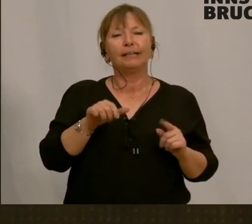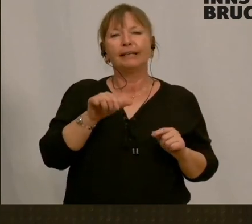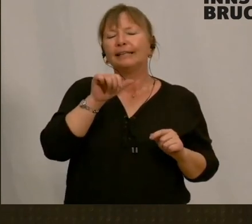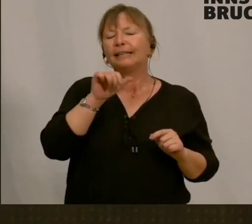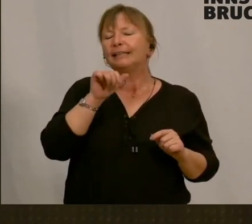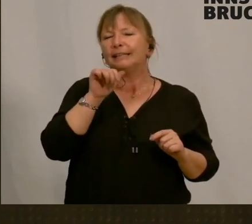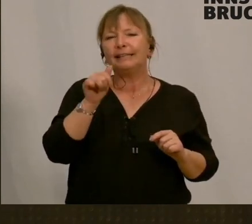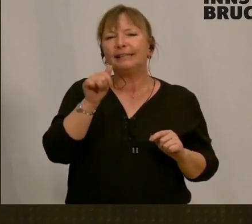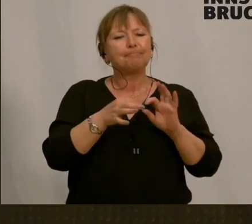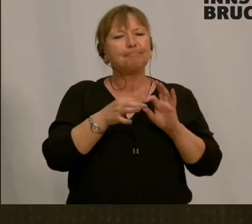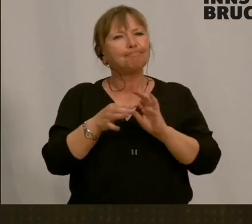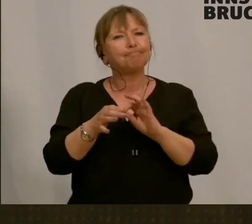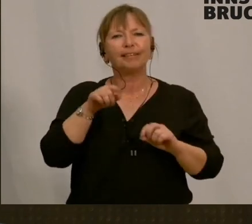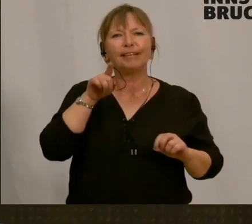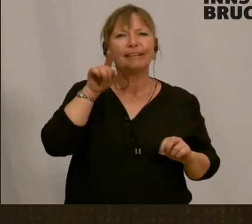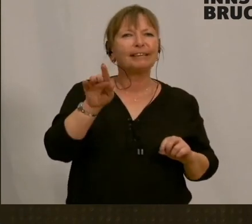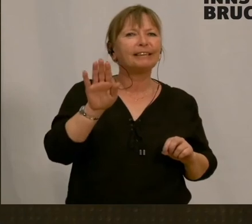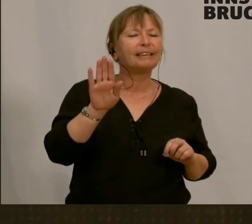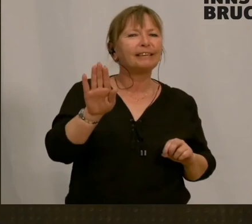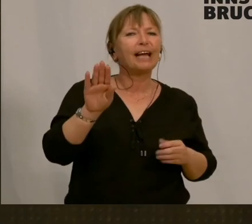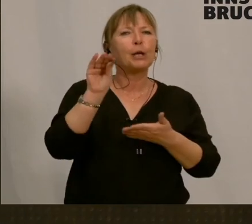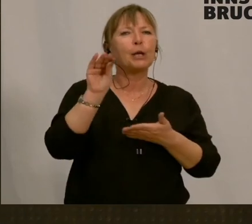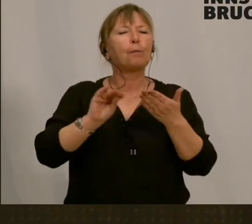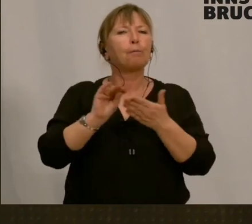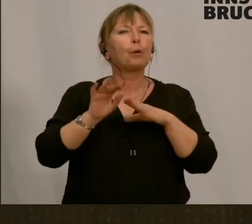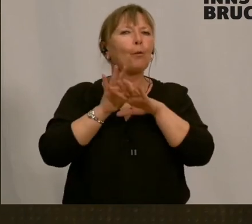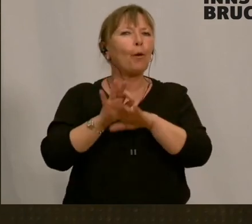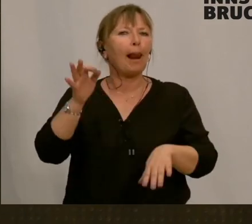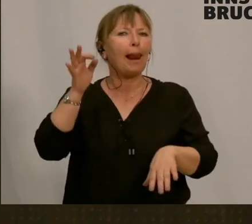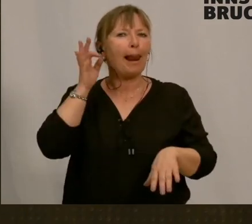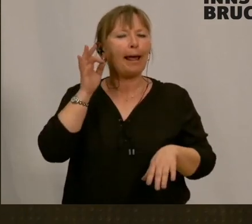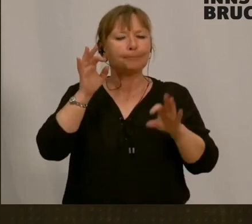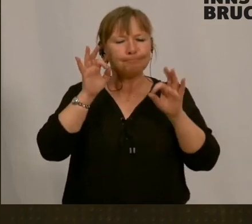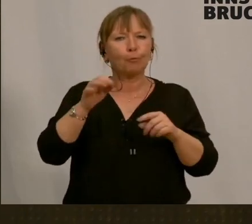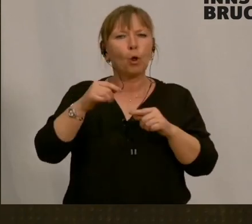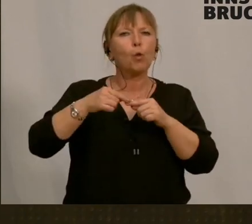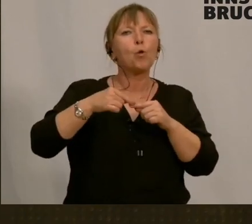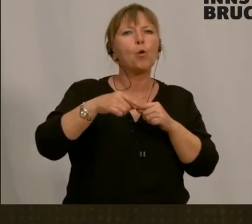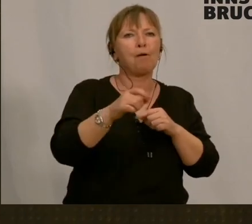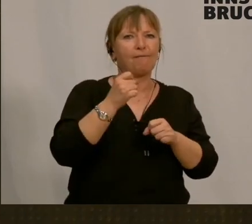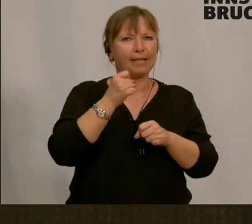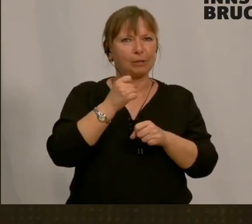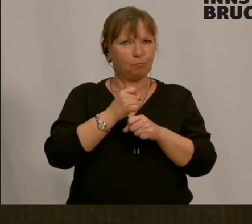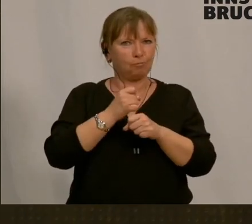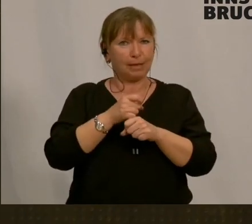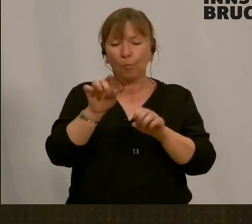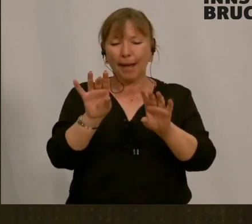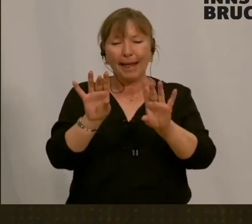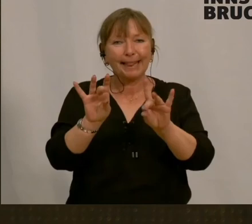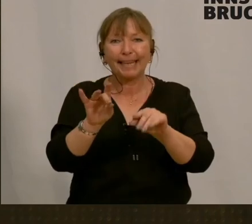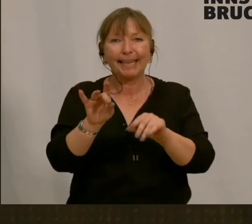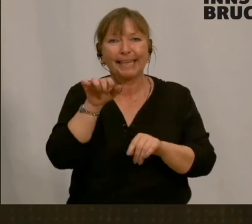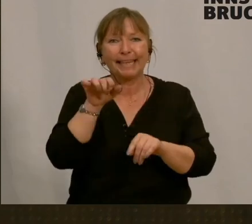Büroleiterin de facto die Überweisung durchführt. Um die Tätigkeit geht es nicht.